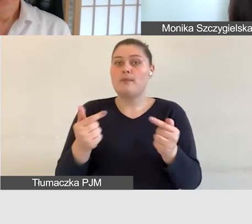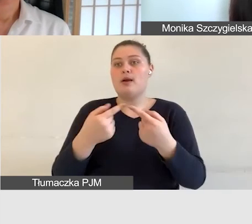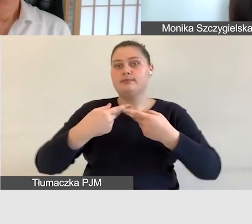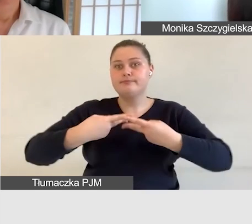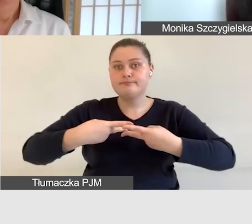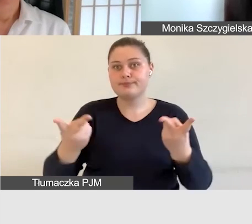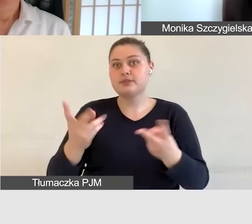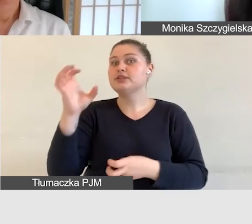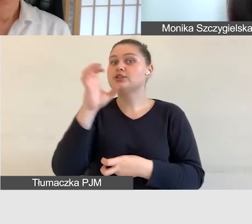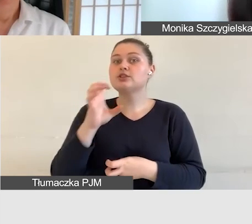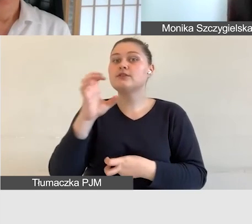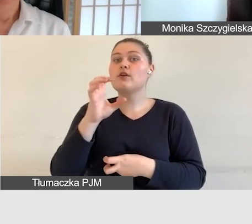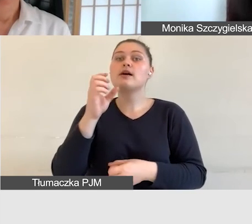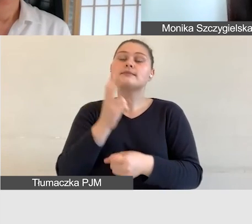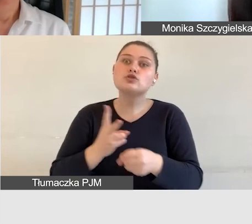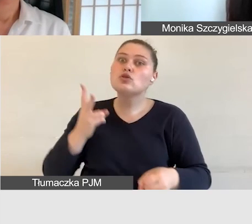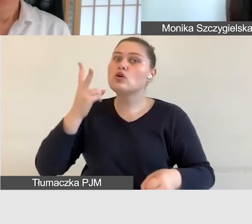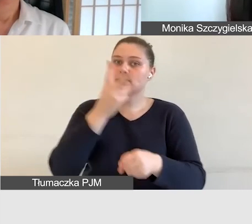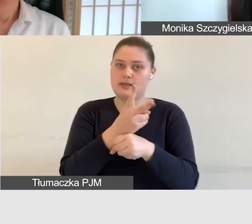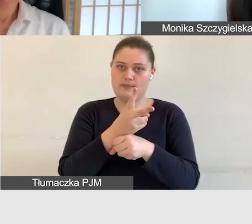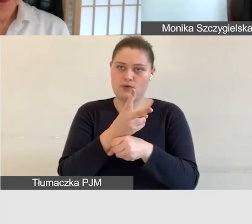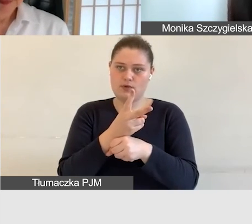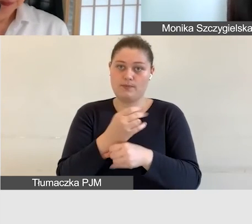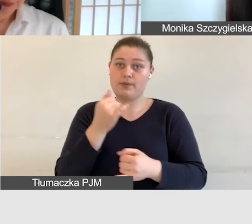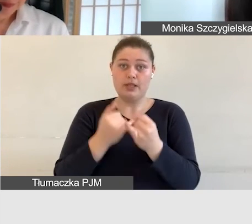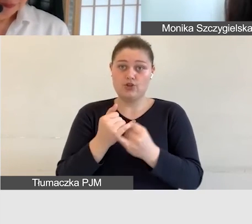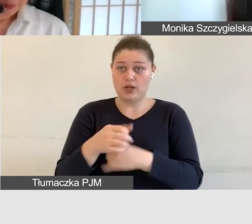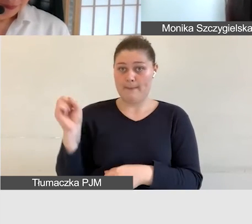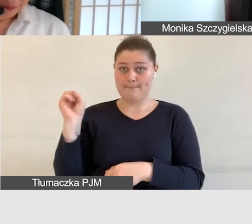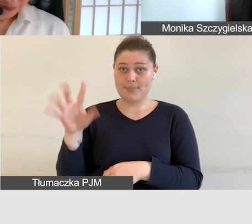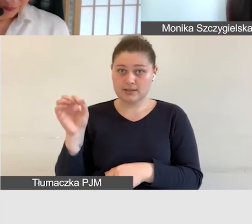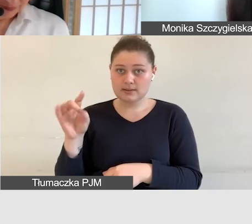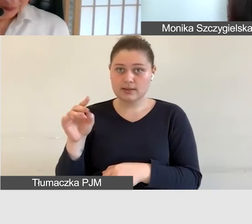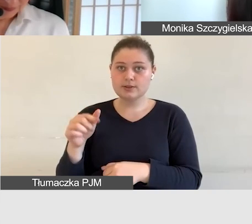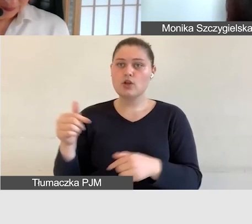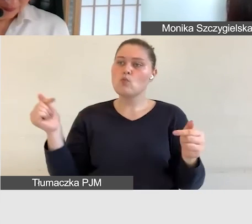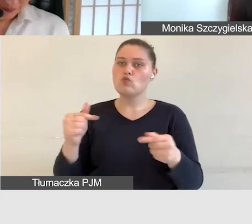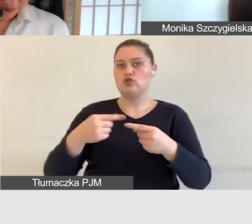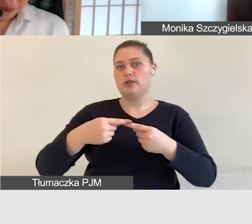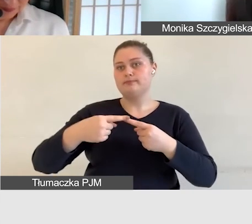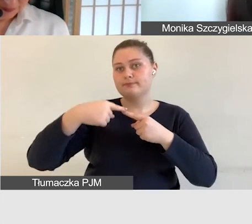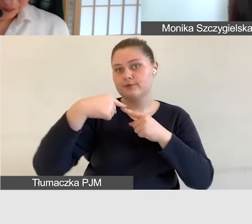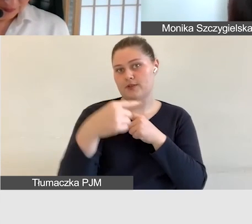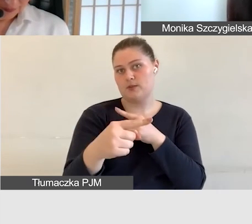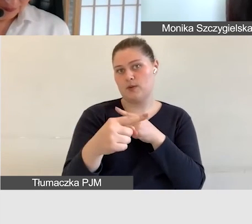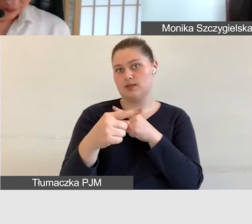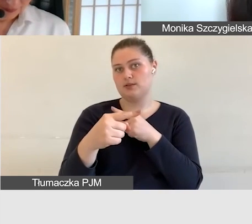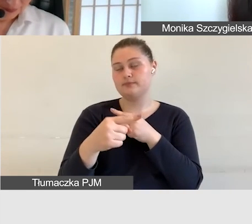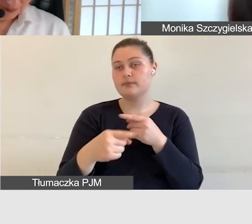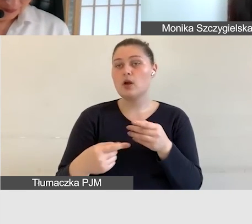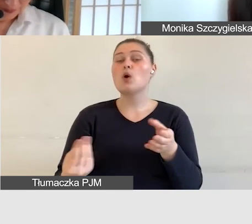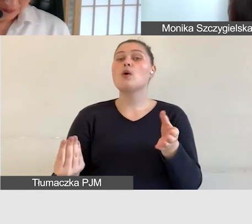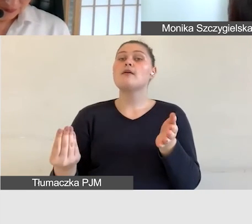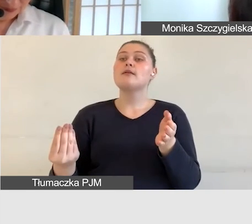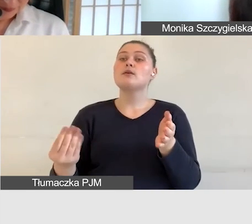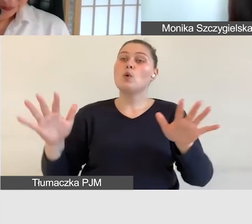jeżeli są to prezentacje studenci muszą dostać te prezentacje i muszą mieć dostęp do treści czyli opis obrazków opis